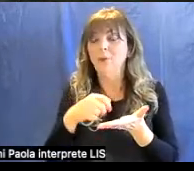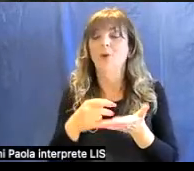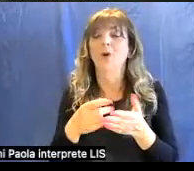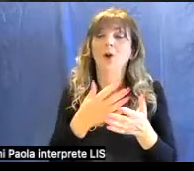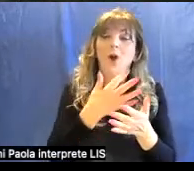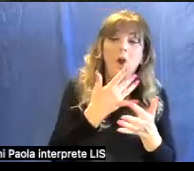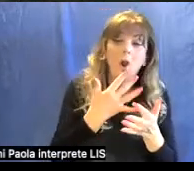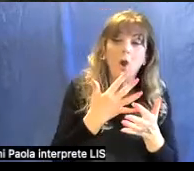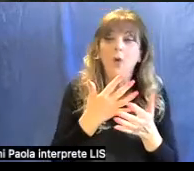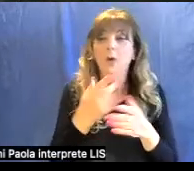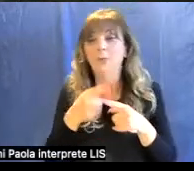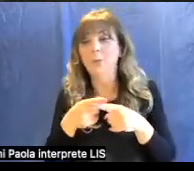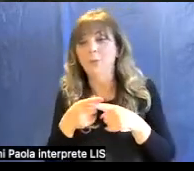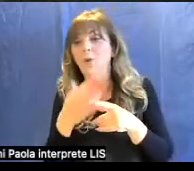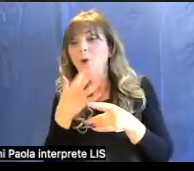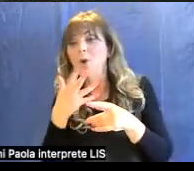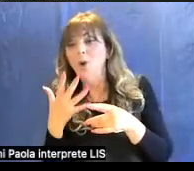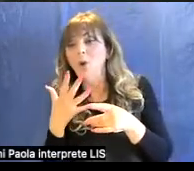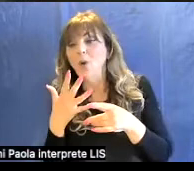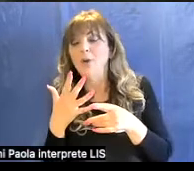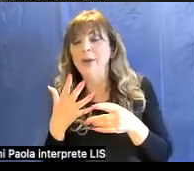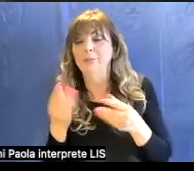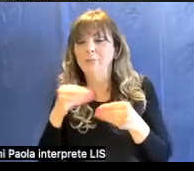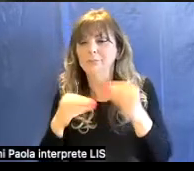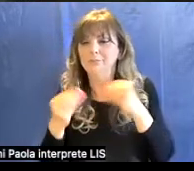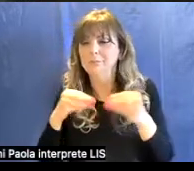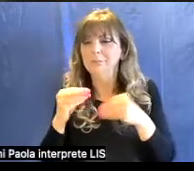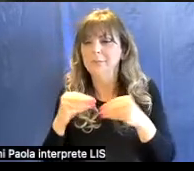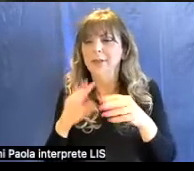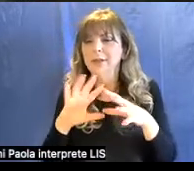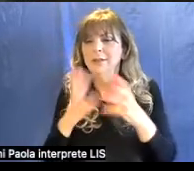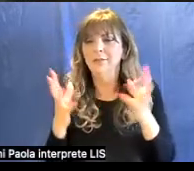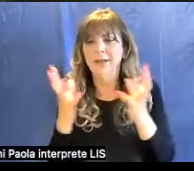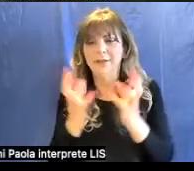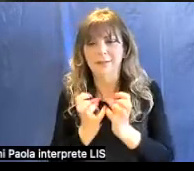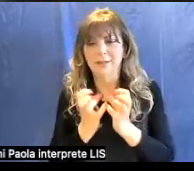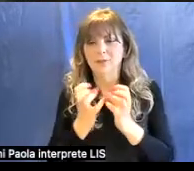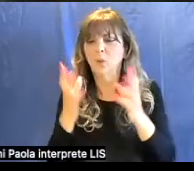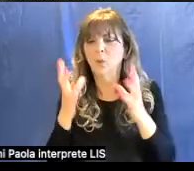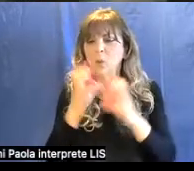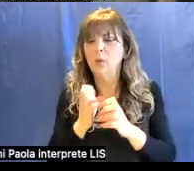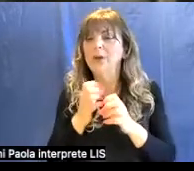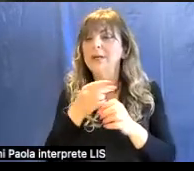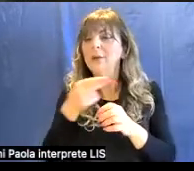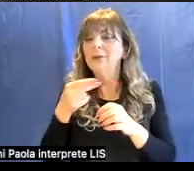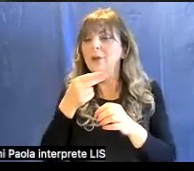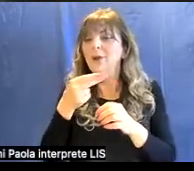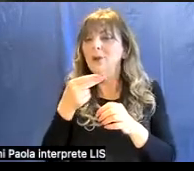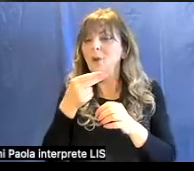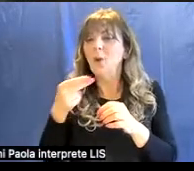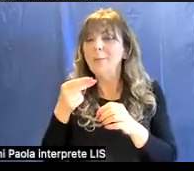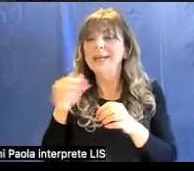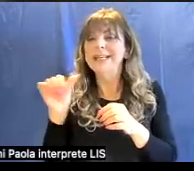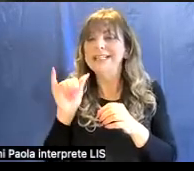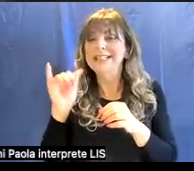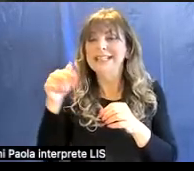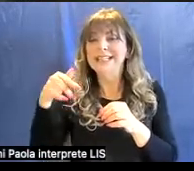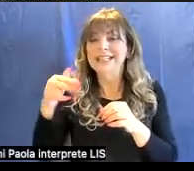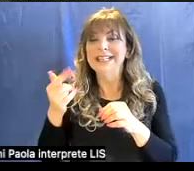colore diventava sempre più oscuro. Questo fenomeno si chiama sintesi sottrattiva, fino ad arrivare al nero.